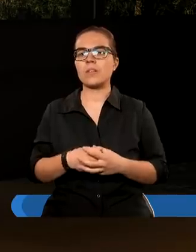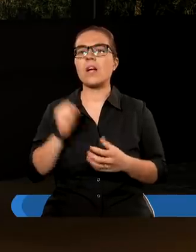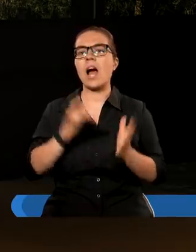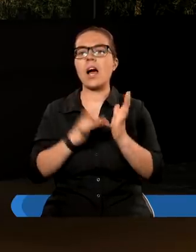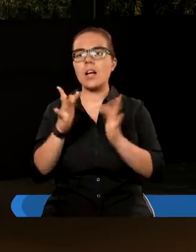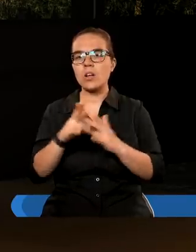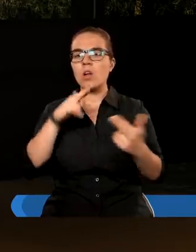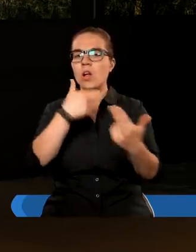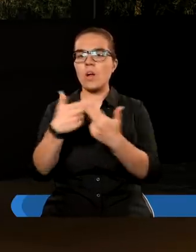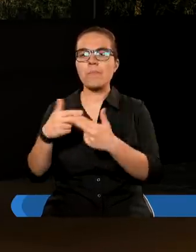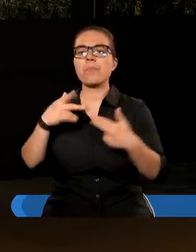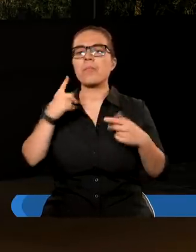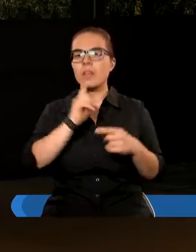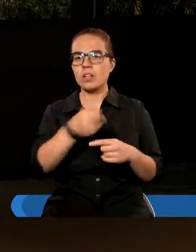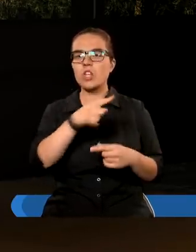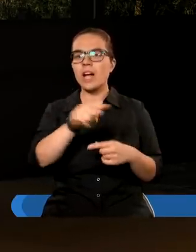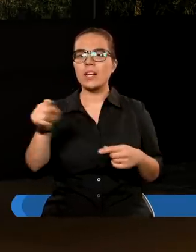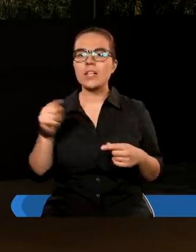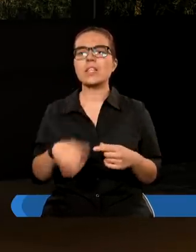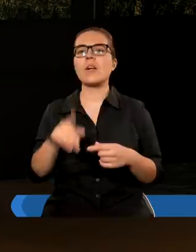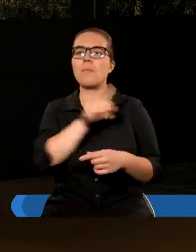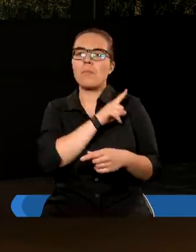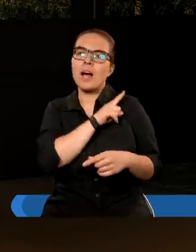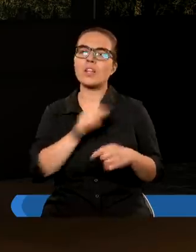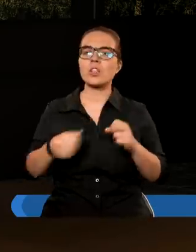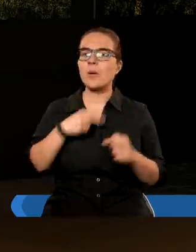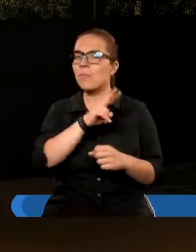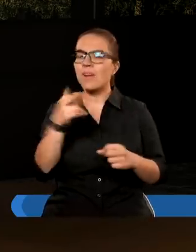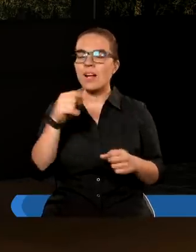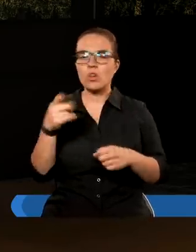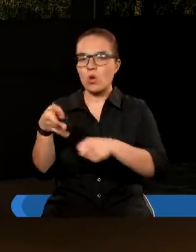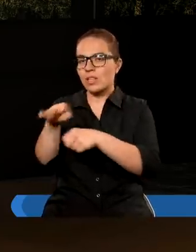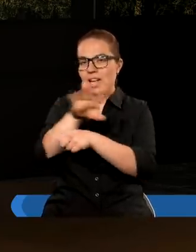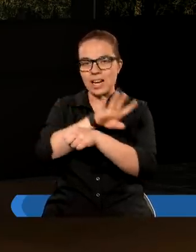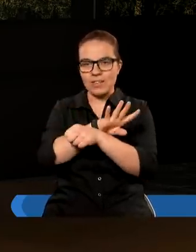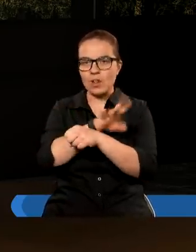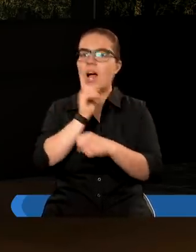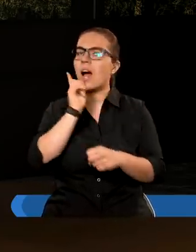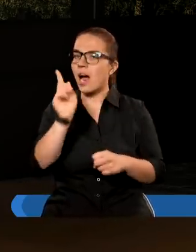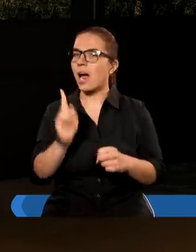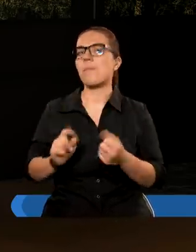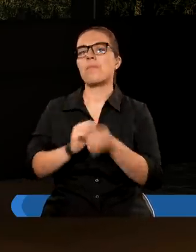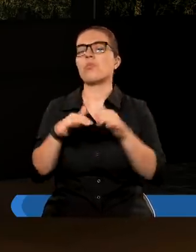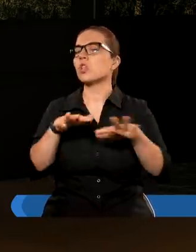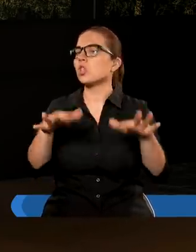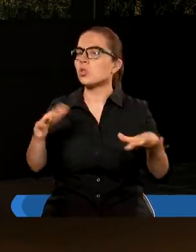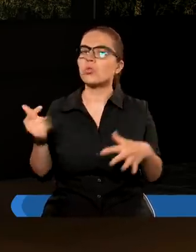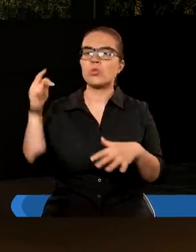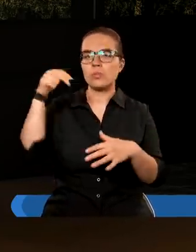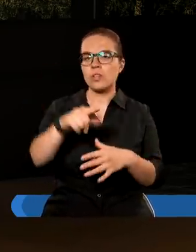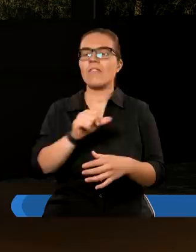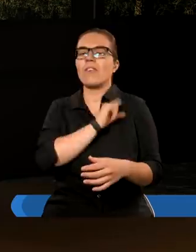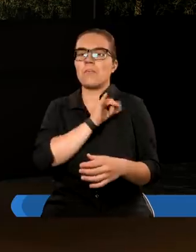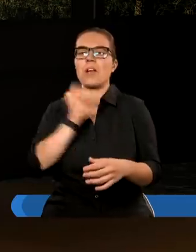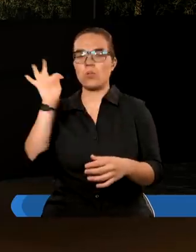A Jezus odpowiadając rzekł im Baczcie, żeby was kto nie zwiódł, albowiem wielu przyjdzie w imieniu